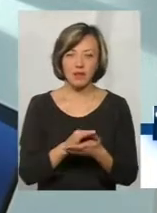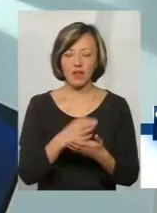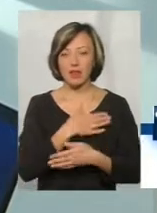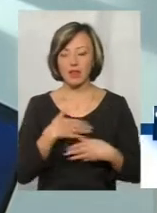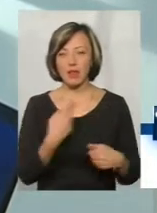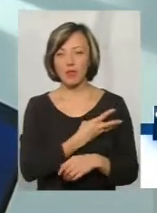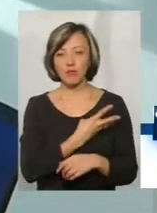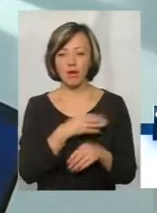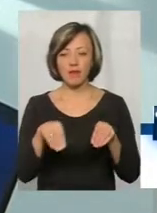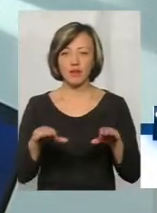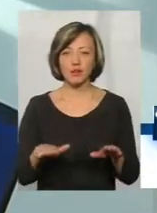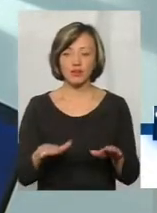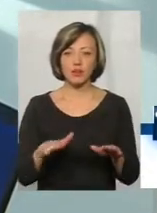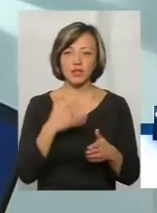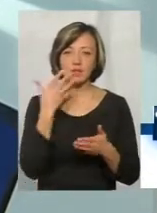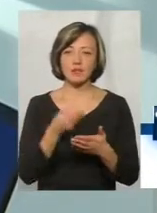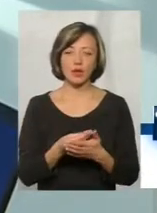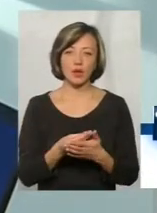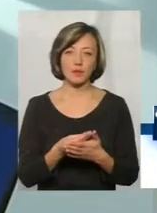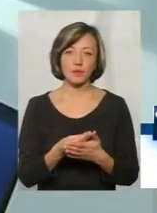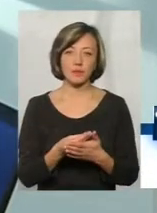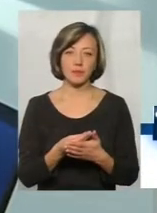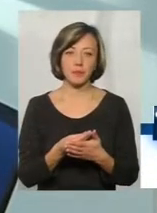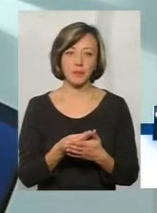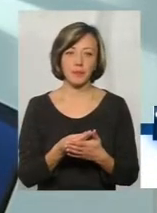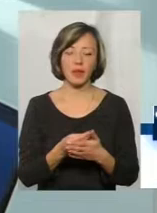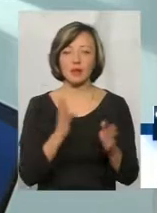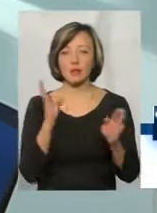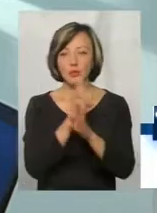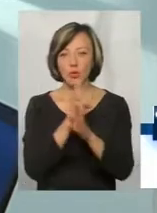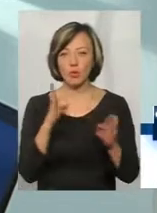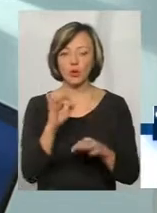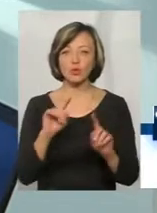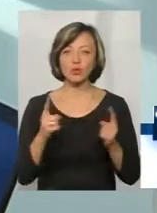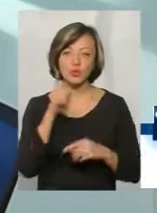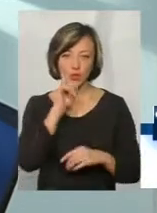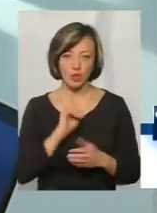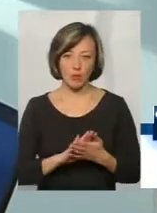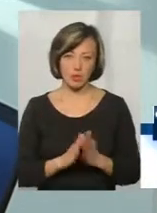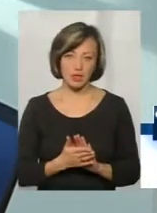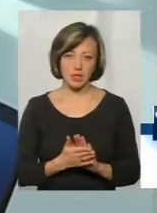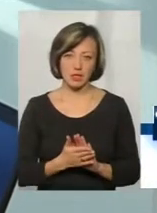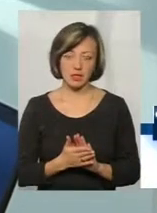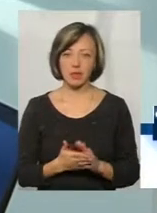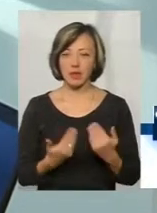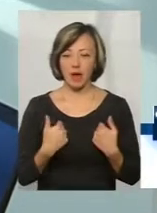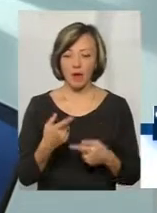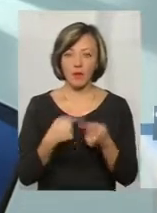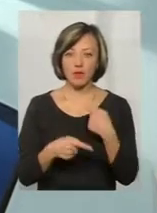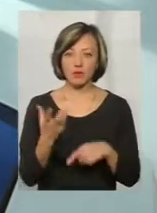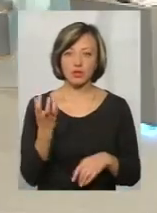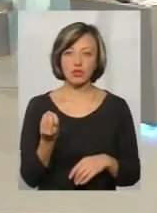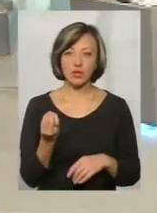вирішувати там свою долю. Це дуже зручна позиція. І я повернуся ще,